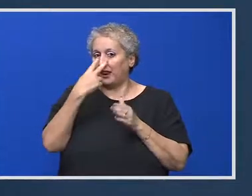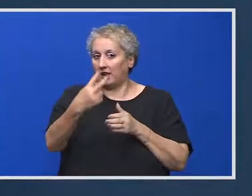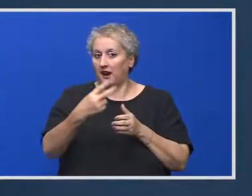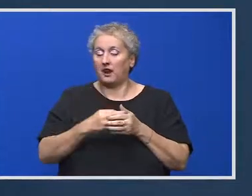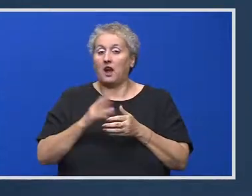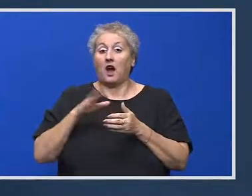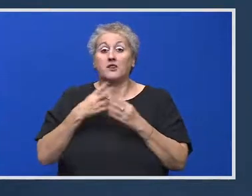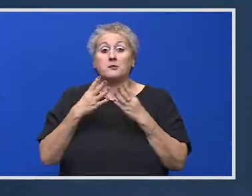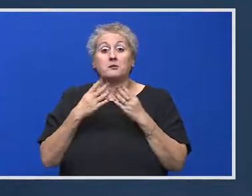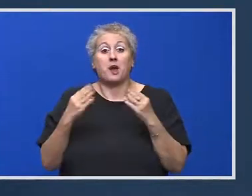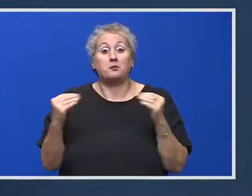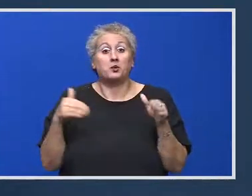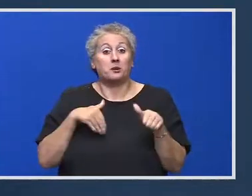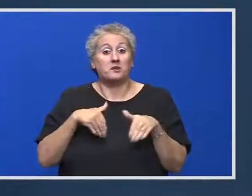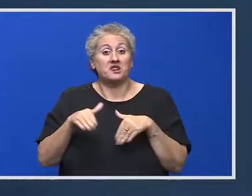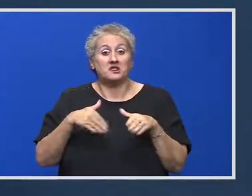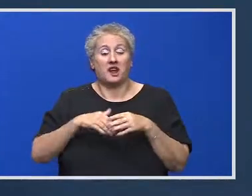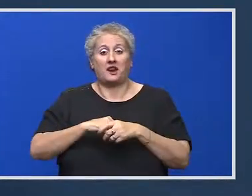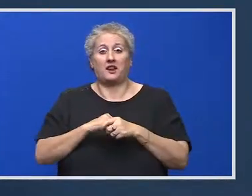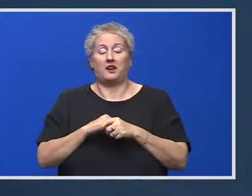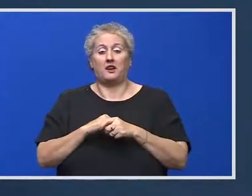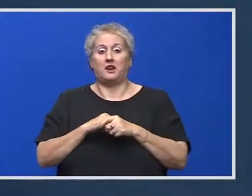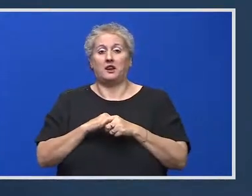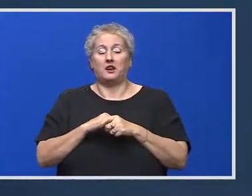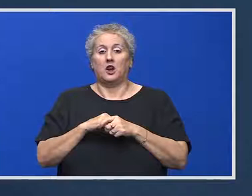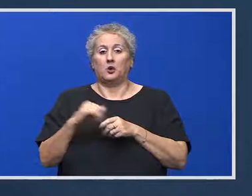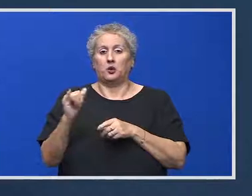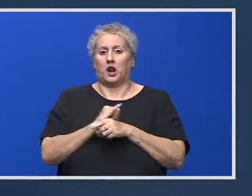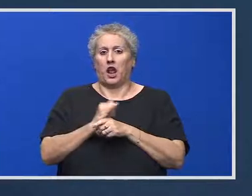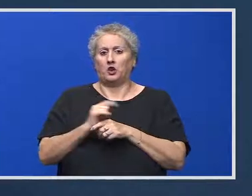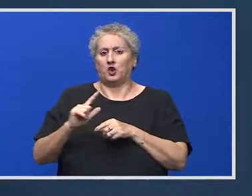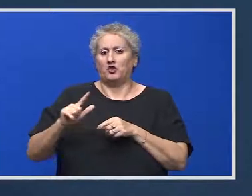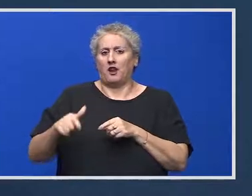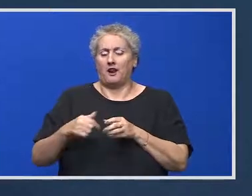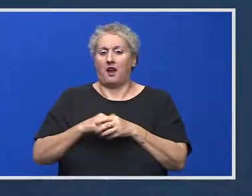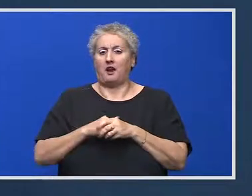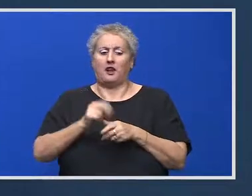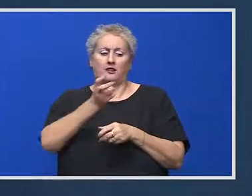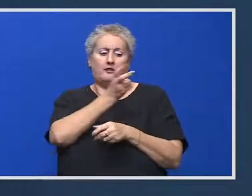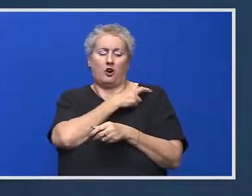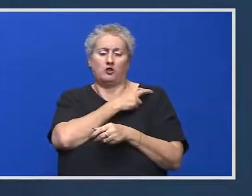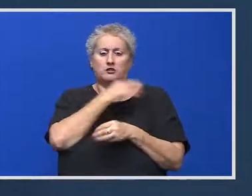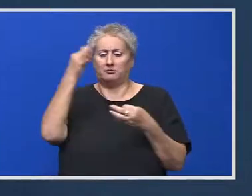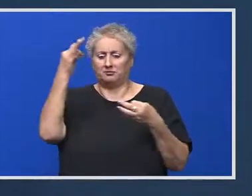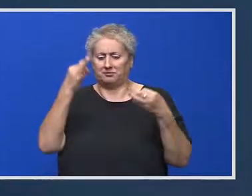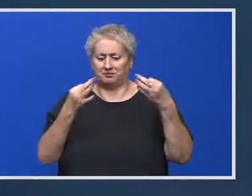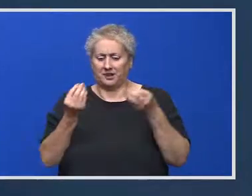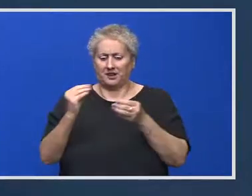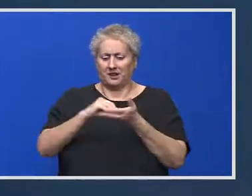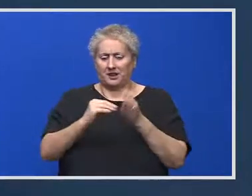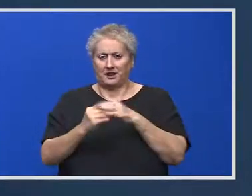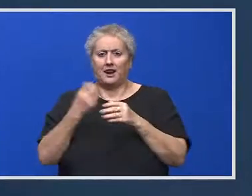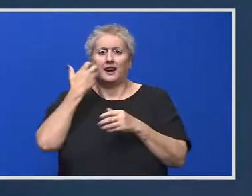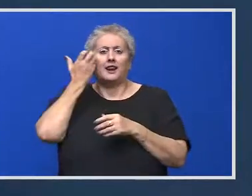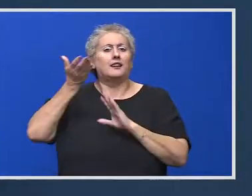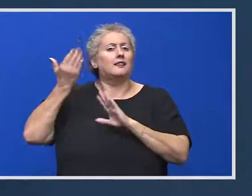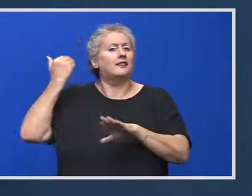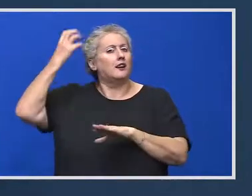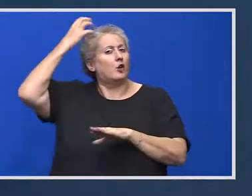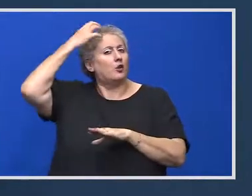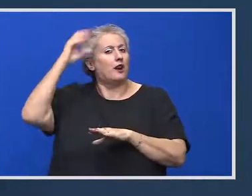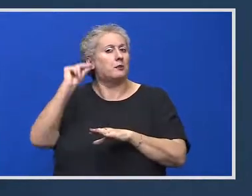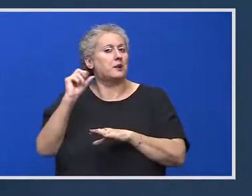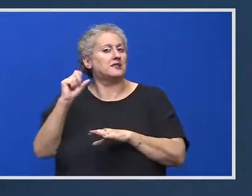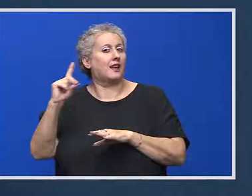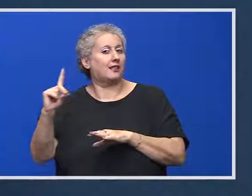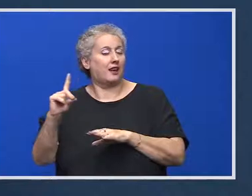avem prea multe ministere, prea mulți director generali și așa de parte. Aceste funcții au fost create în ultimii ani când guverna PSD-ul. Se